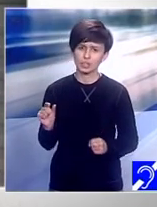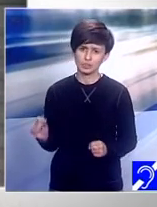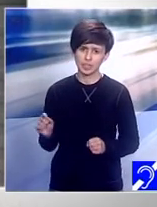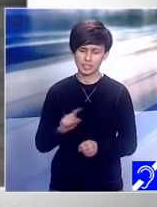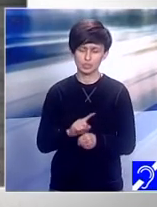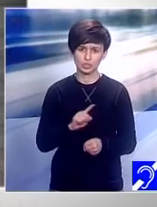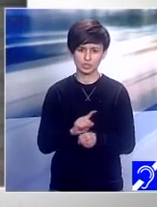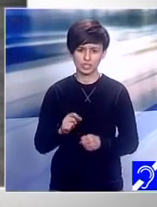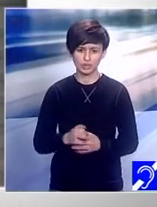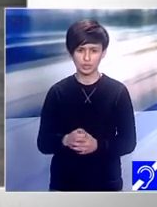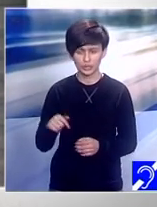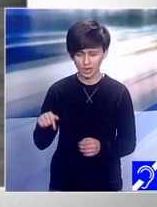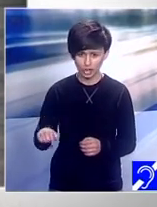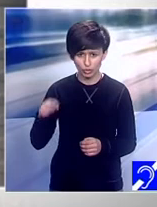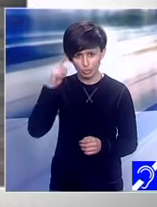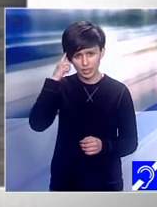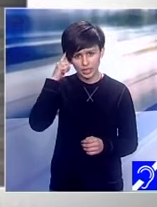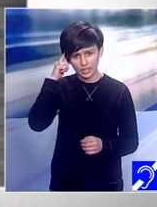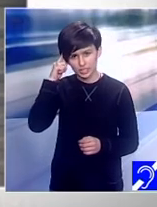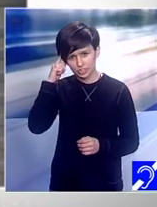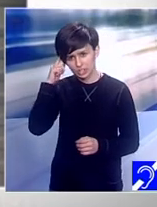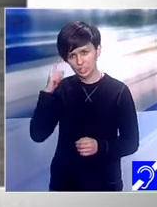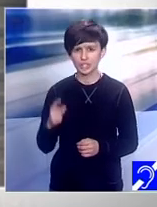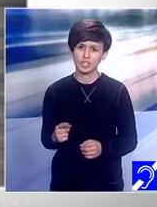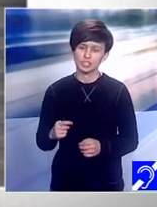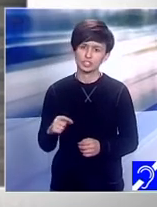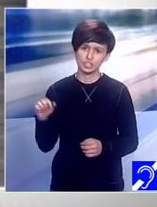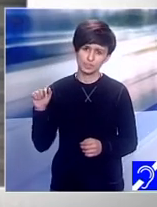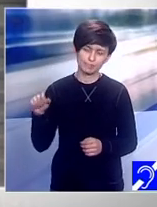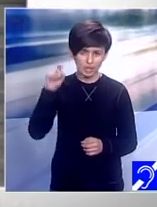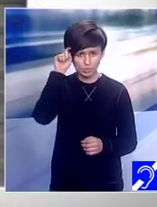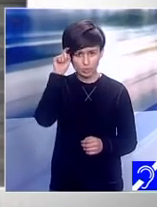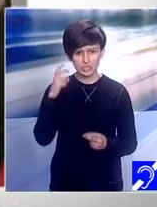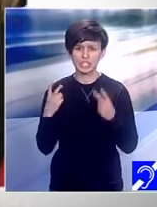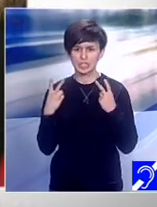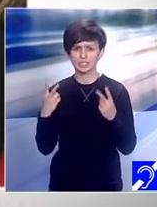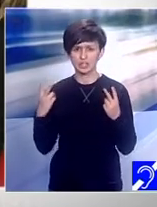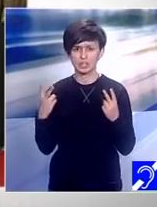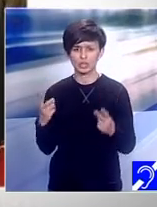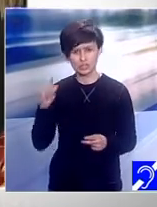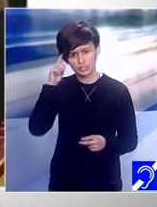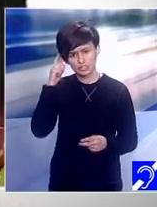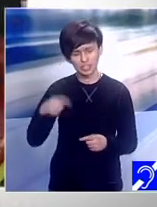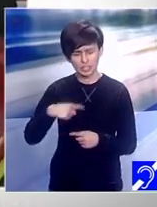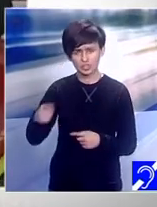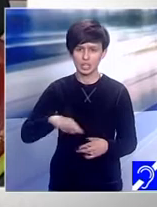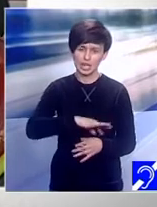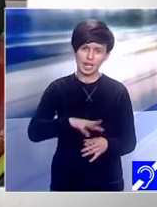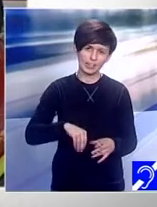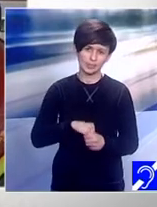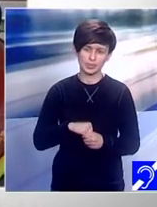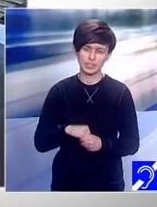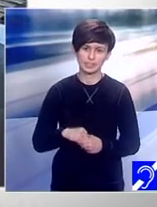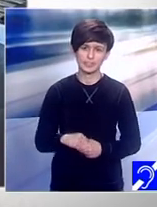crezi că ar fi valoros să știe și alți părinți în situația voastră de viață? Acum știu că dacă